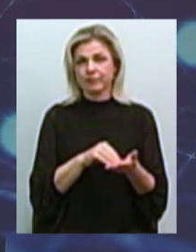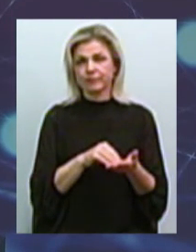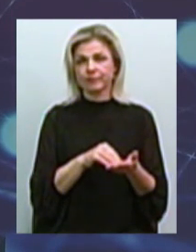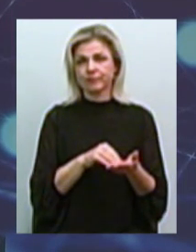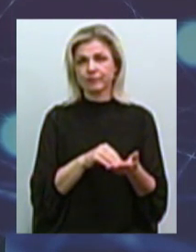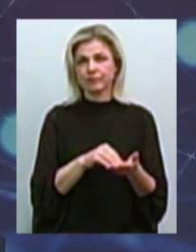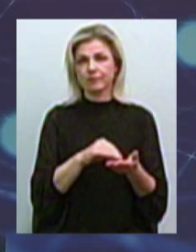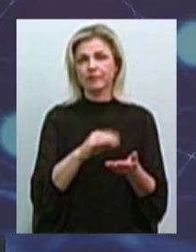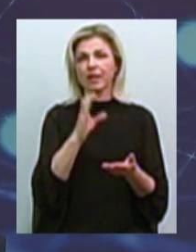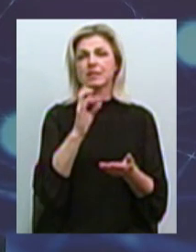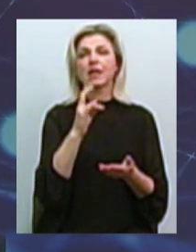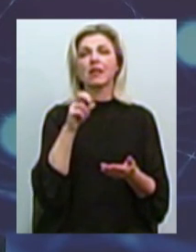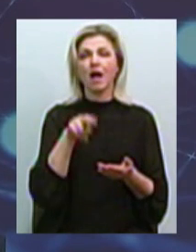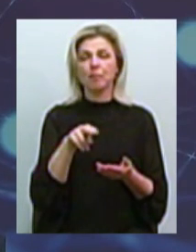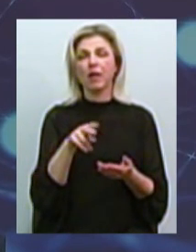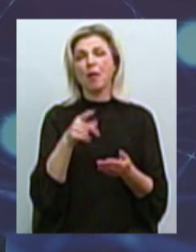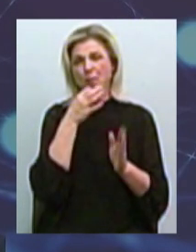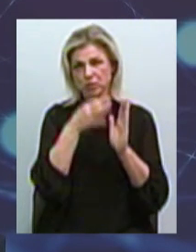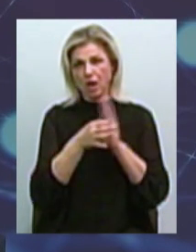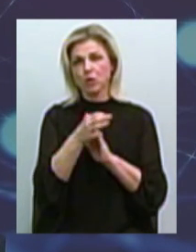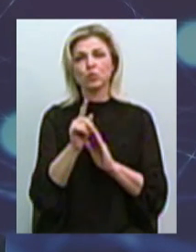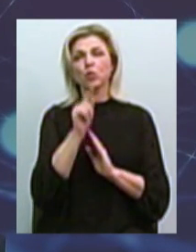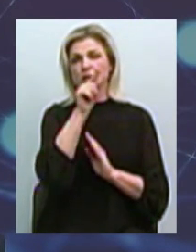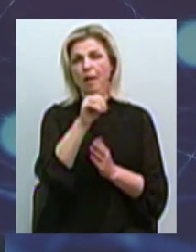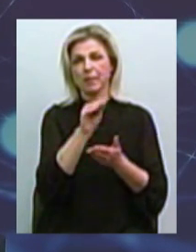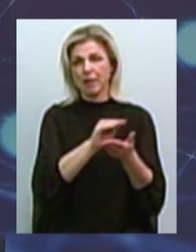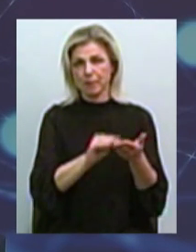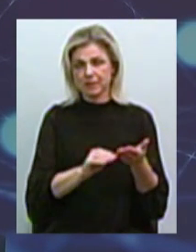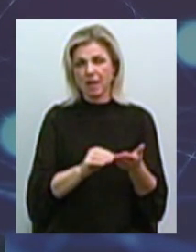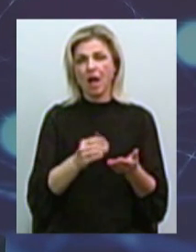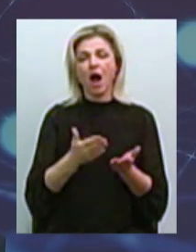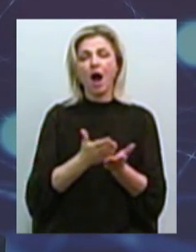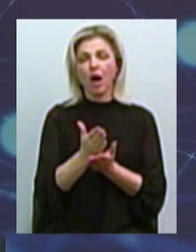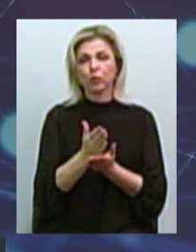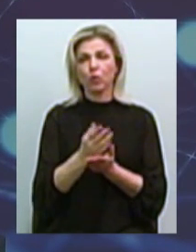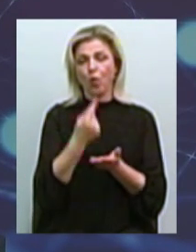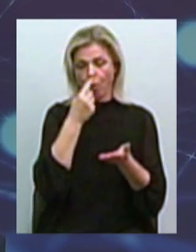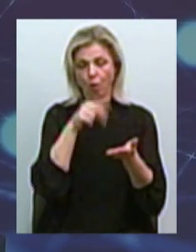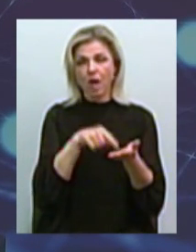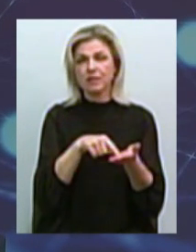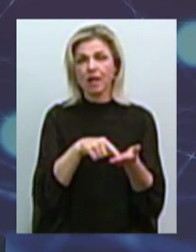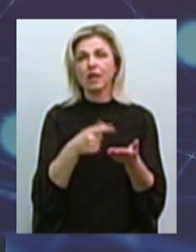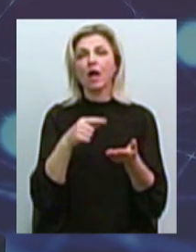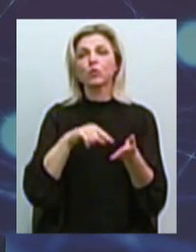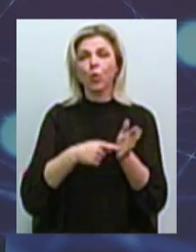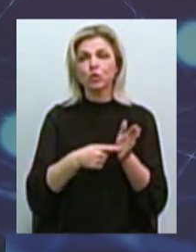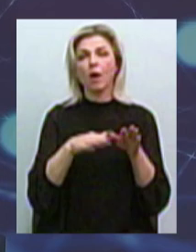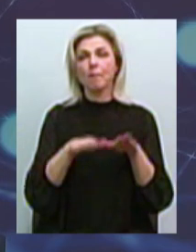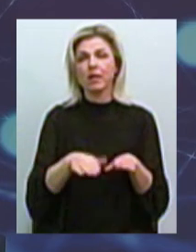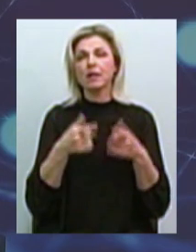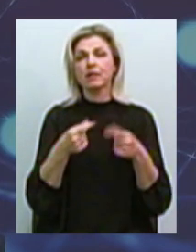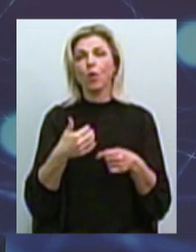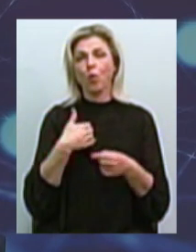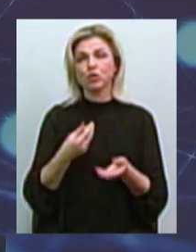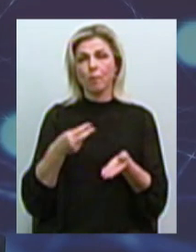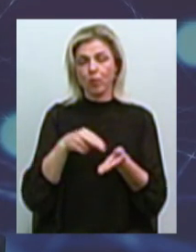в ЦНАПе подскажут, какое заявление написать. Взять там простейшую карту, указать точку, где хотелось бы поставить. Это временное сооружение,